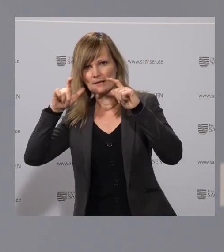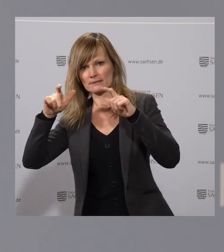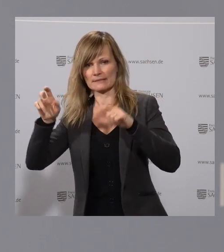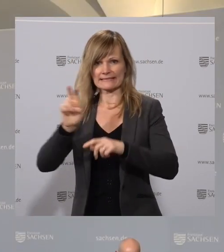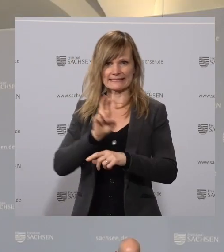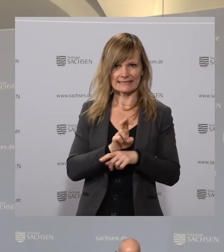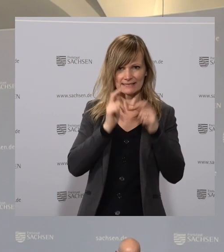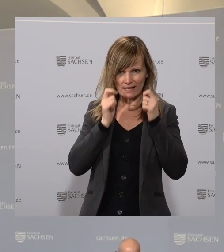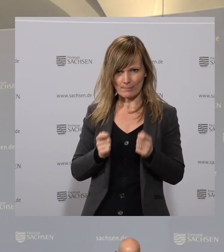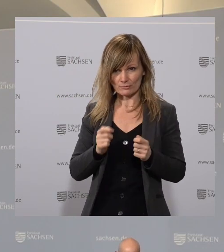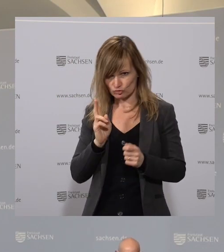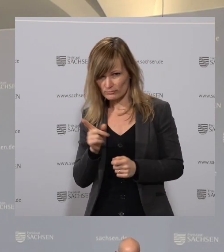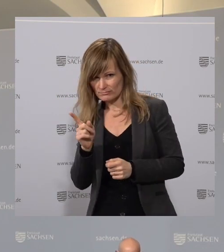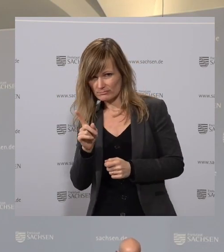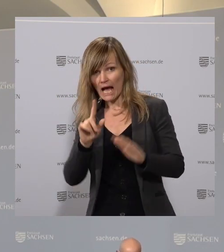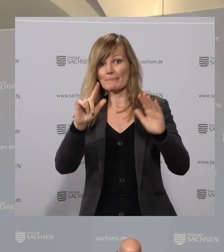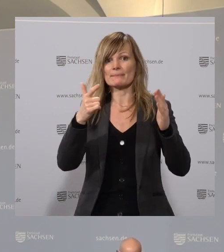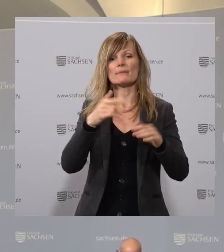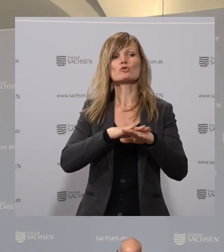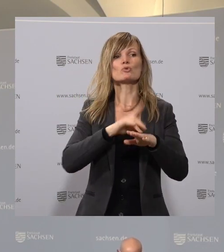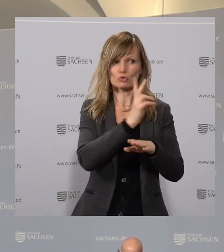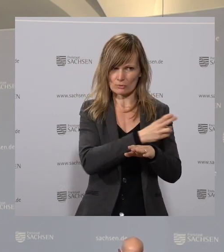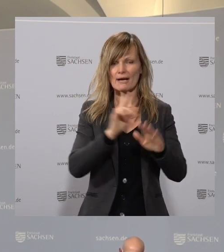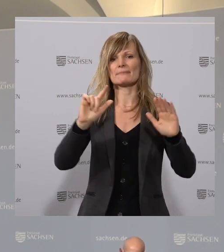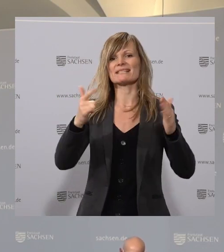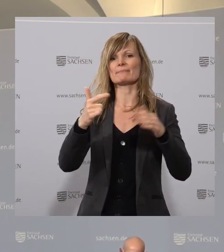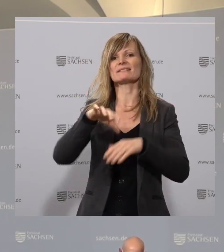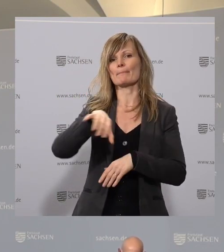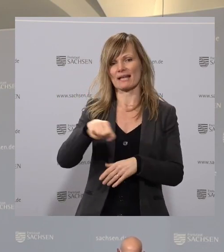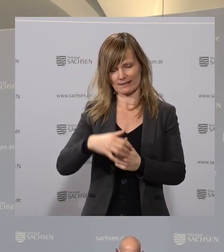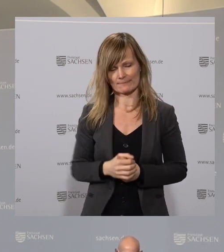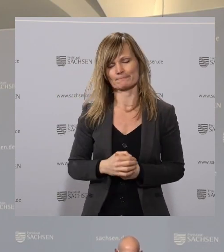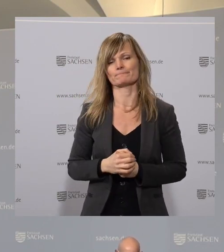Regierungssprecher? Ab 7. März. Ab 7. März, danke. Danke.